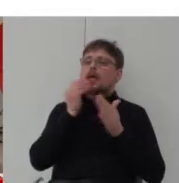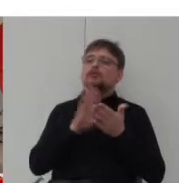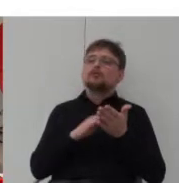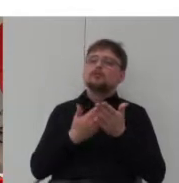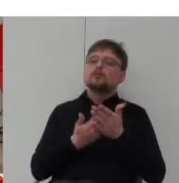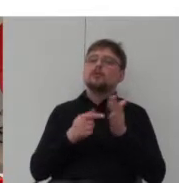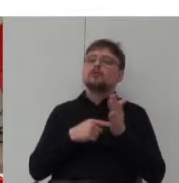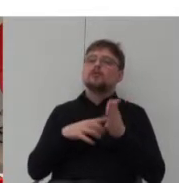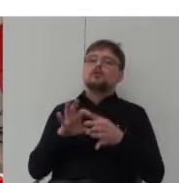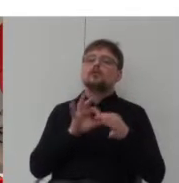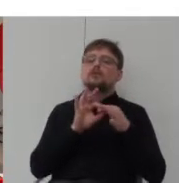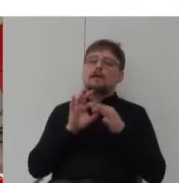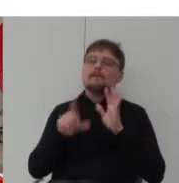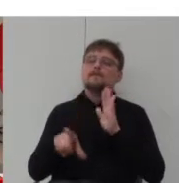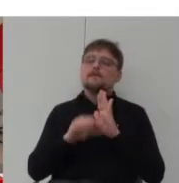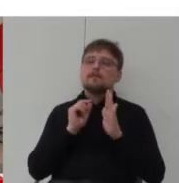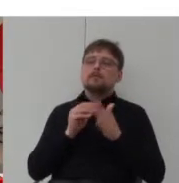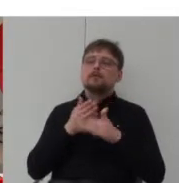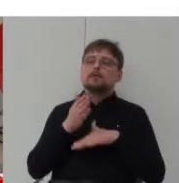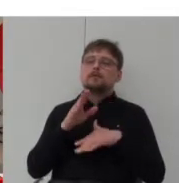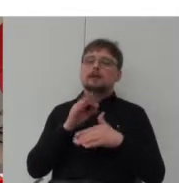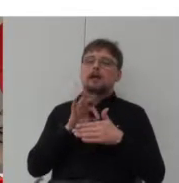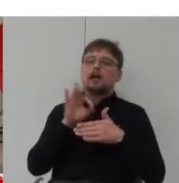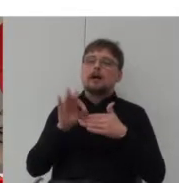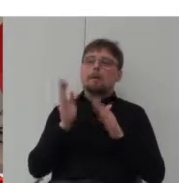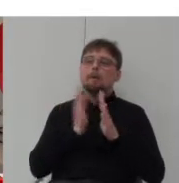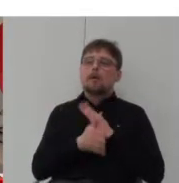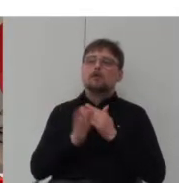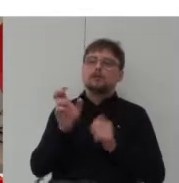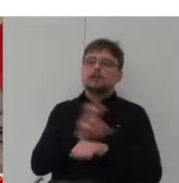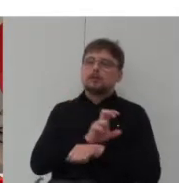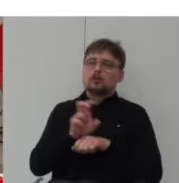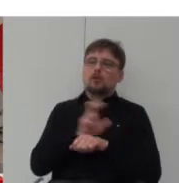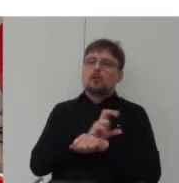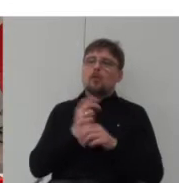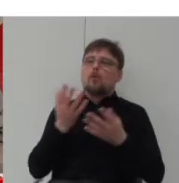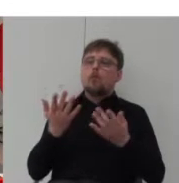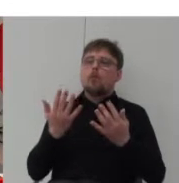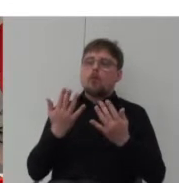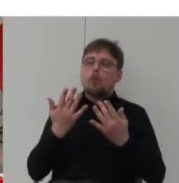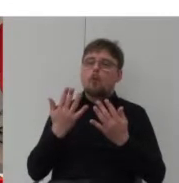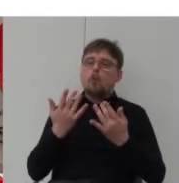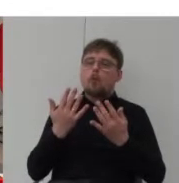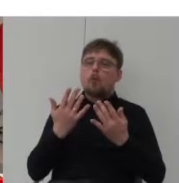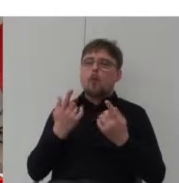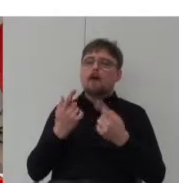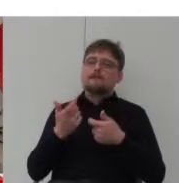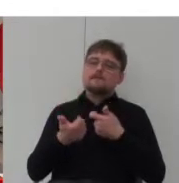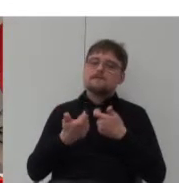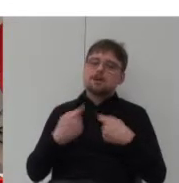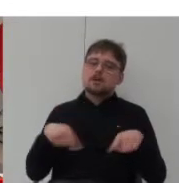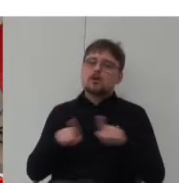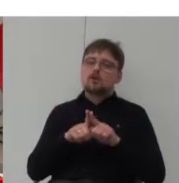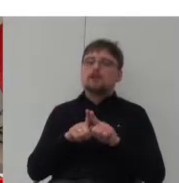związane z wyborem przez architekta prostej technologii łatwej obróbki z